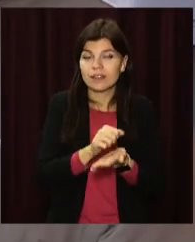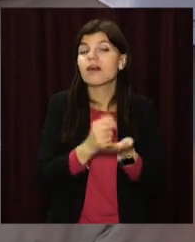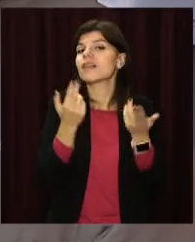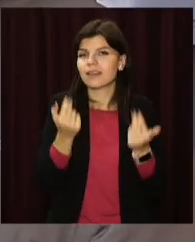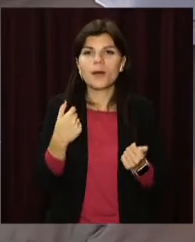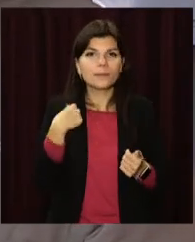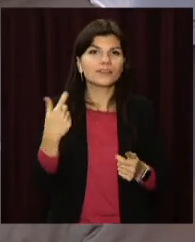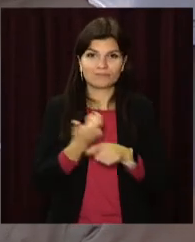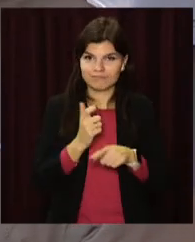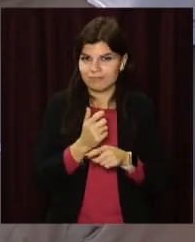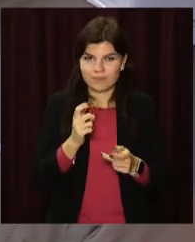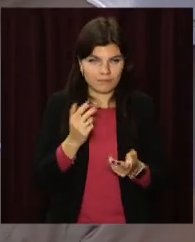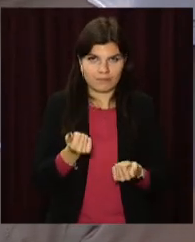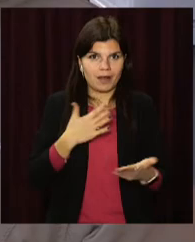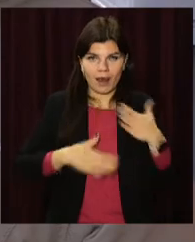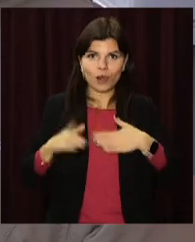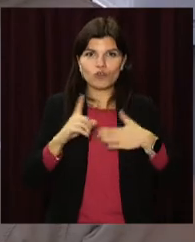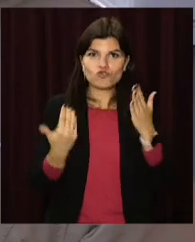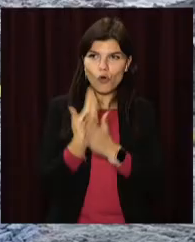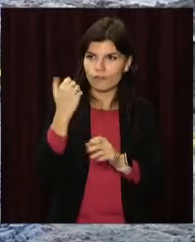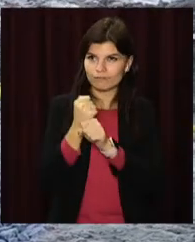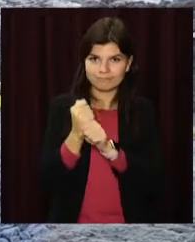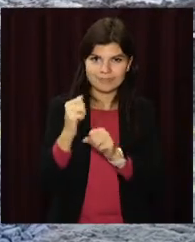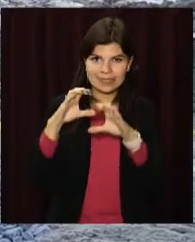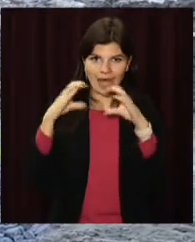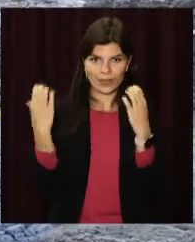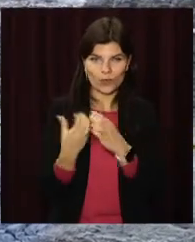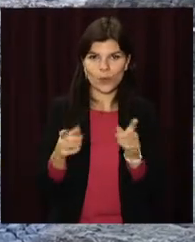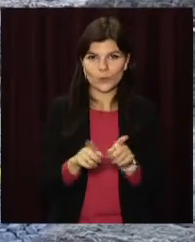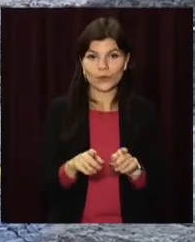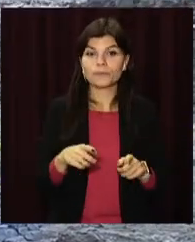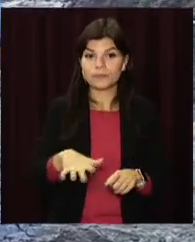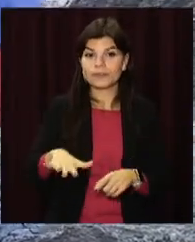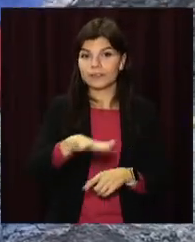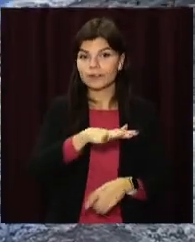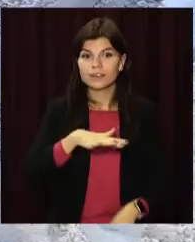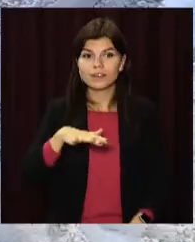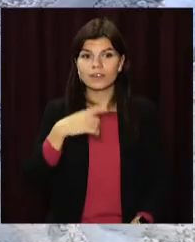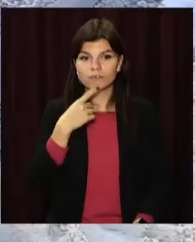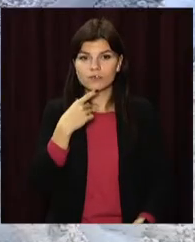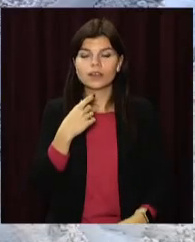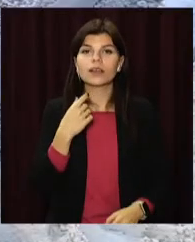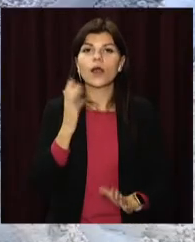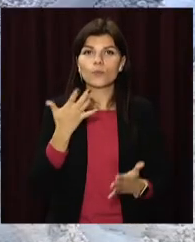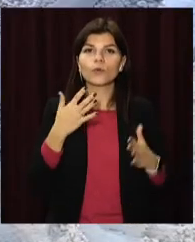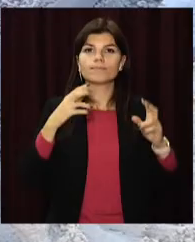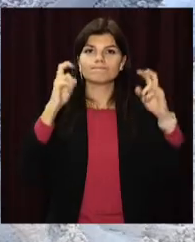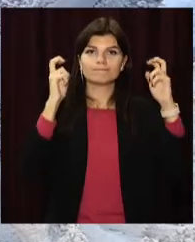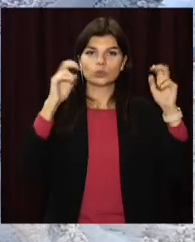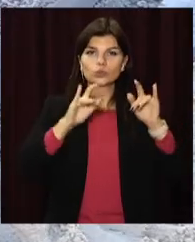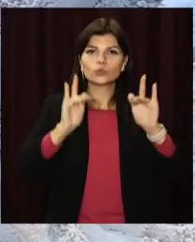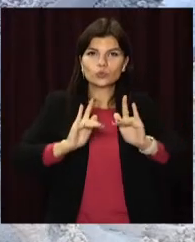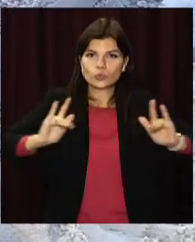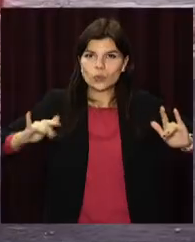звичайно, ми дуже раді, що нам створюють новий стадіон. Вздовж бігових доріжок, кажуть підрядники, розмістять глядацькі трибуни, а